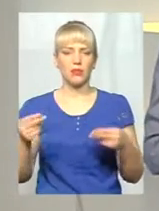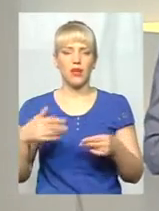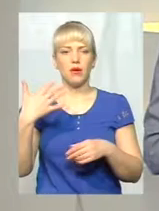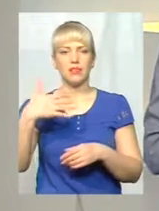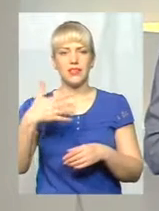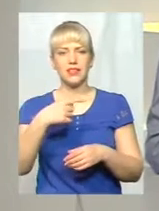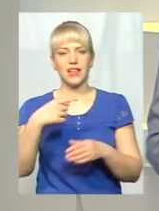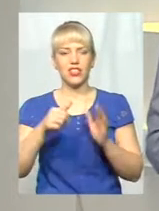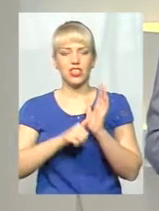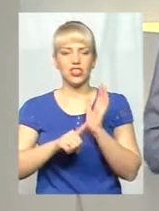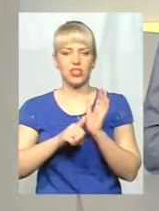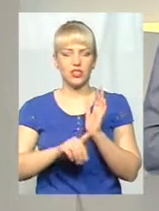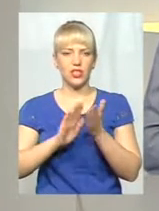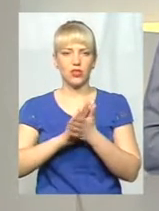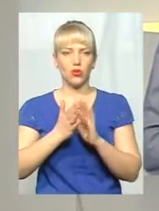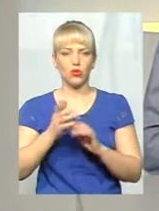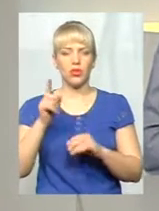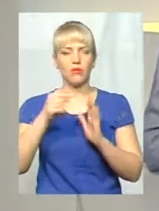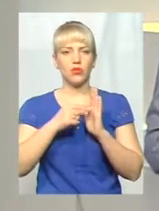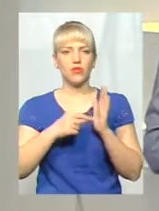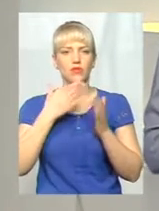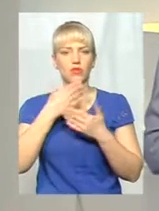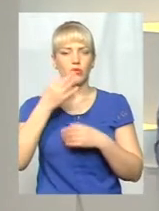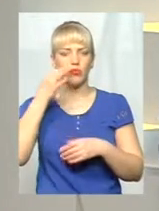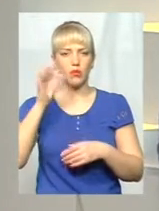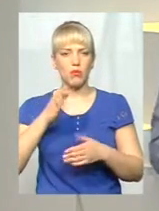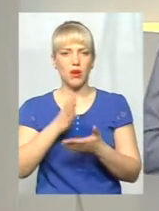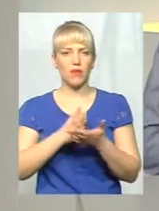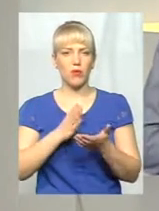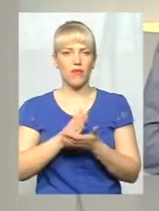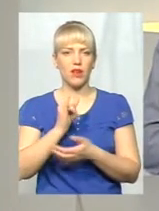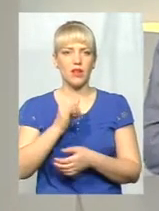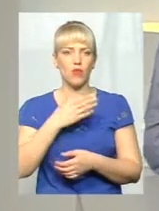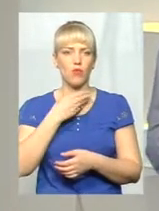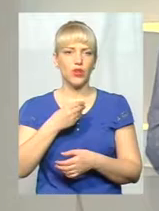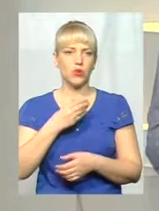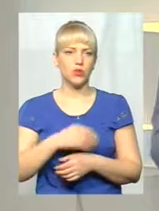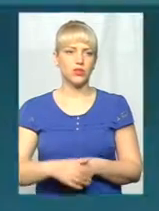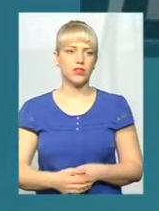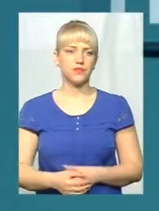перебування у Вільнюсі. Там він знайомився з функціонуванням їхньої структури медицини.